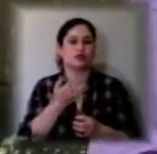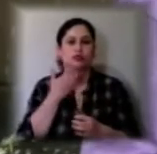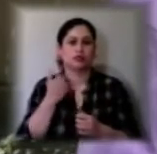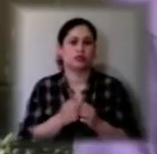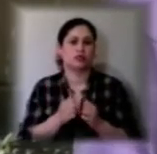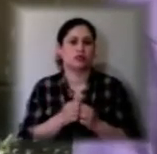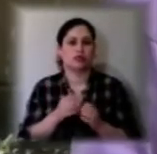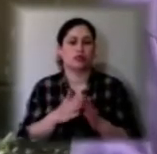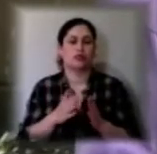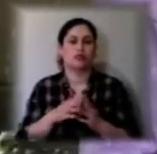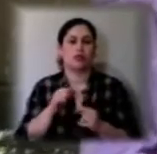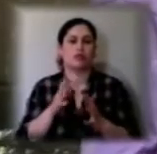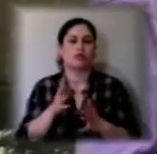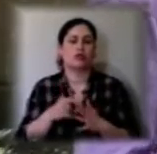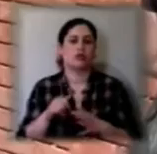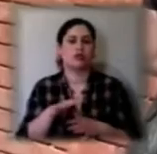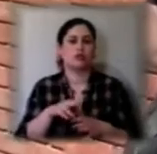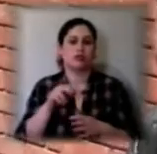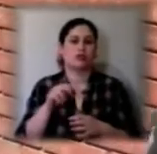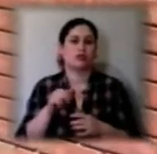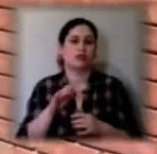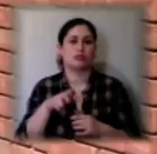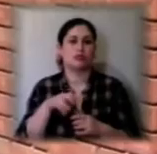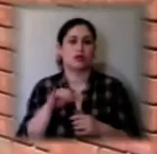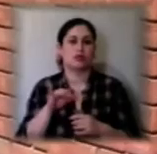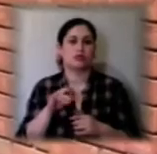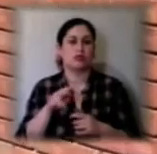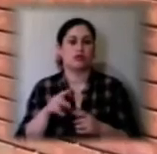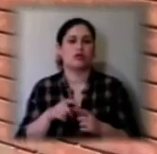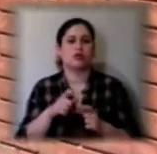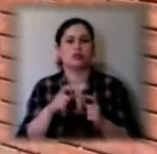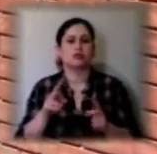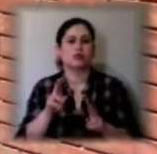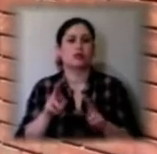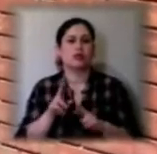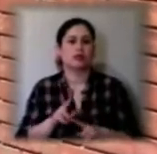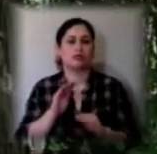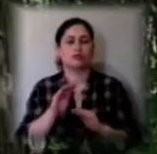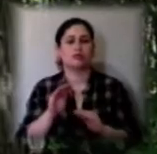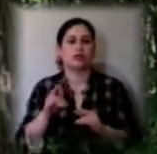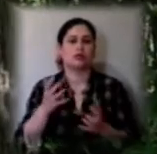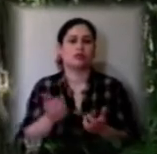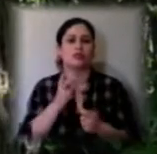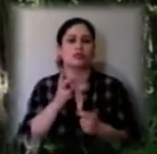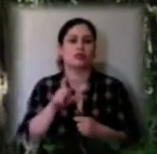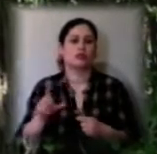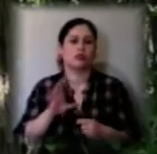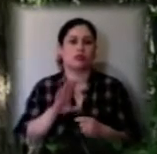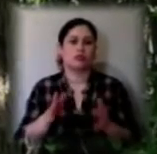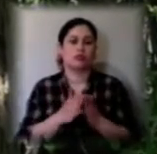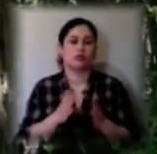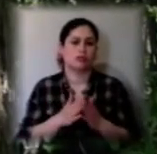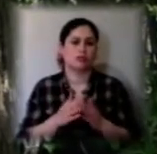ділянок, лише на території дачі і в мангалі. Листівки із правилами безпеки рятувальники залишають у хвіртках, де були